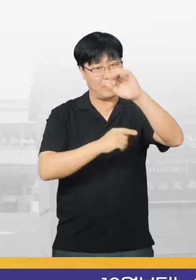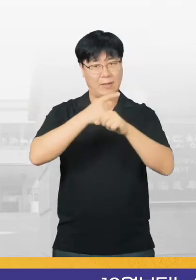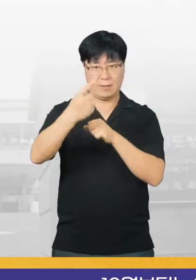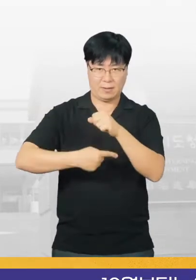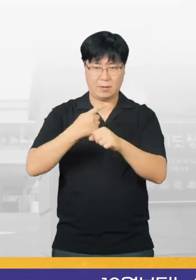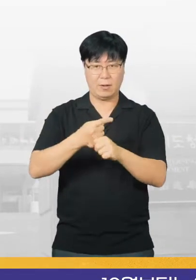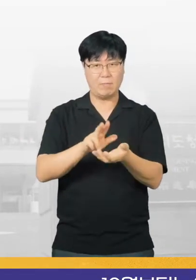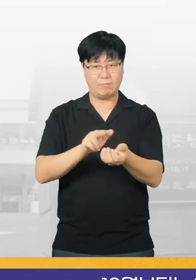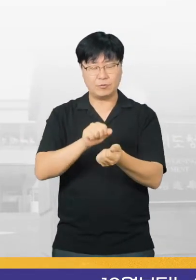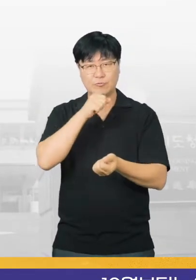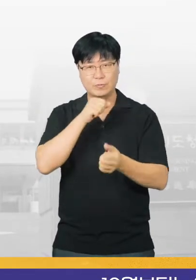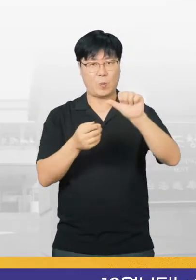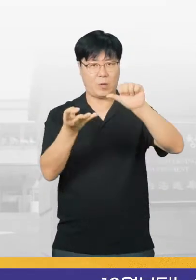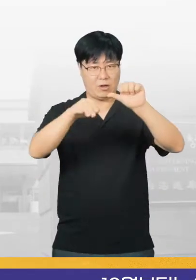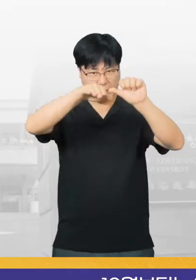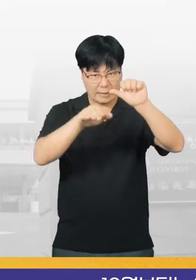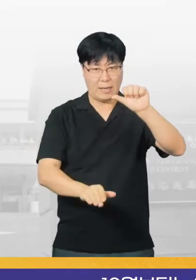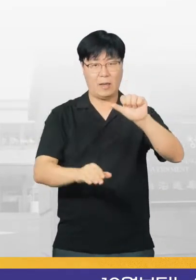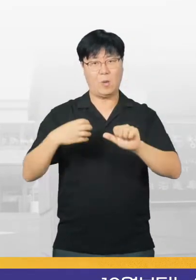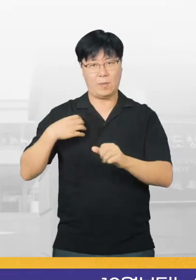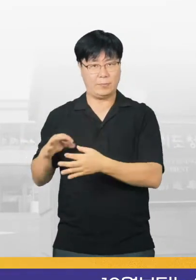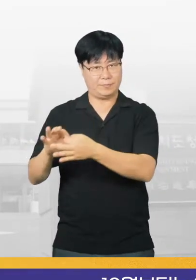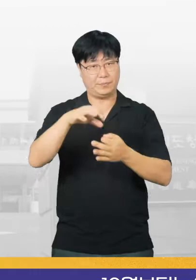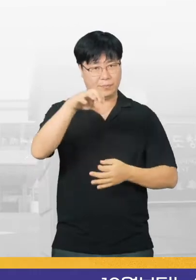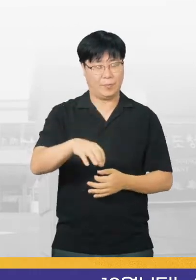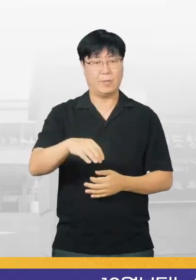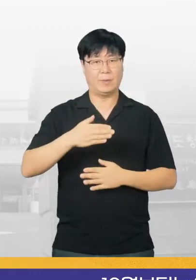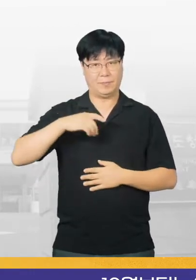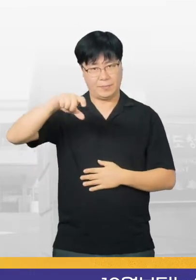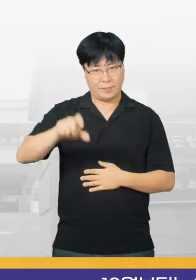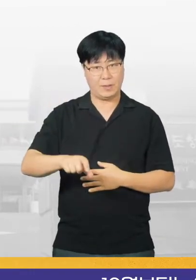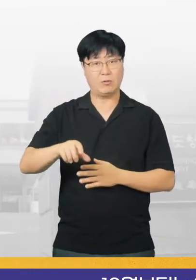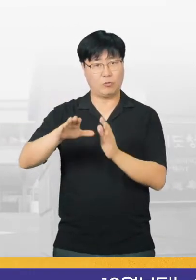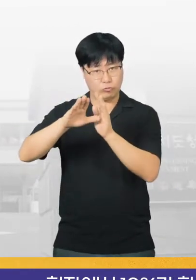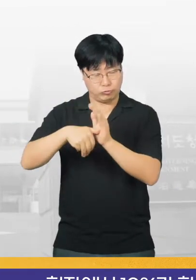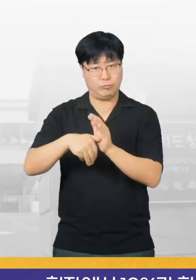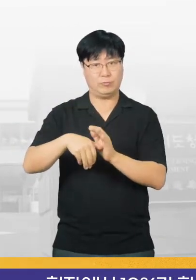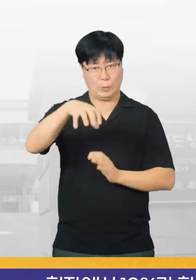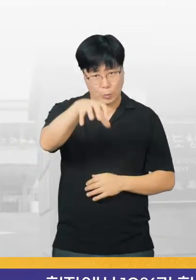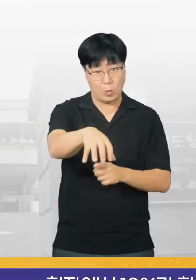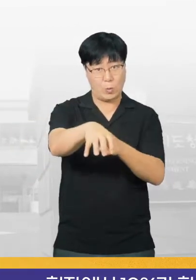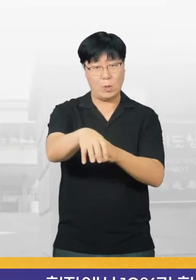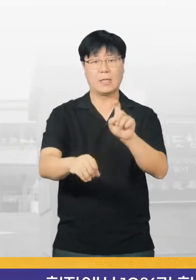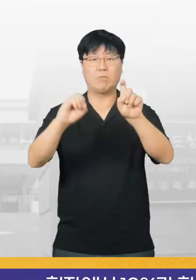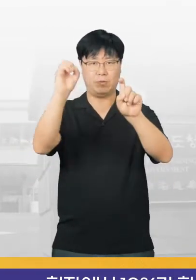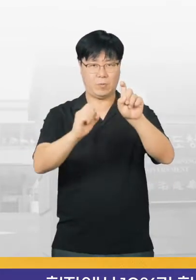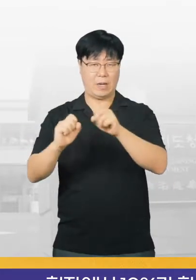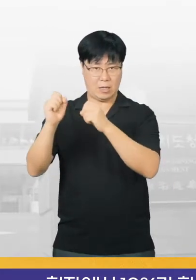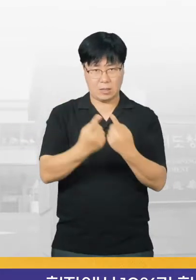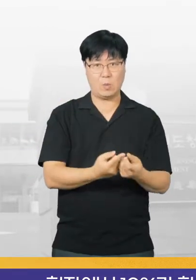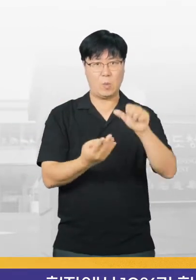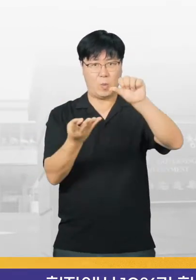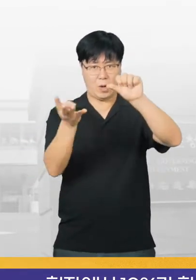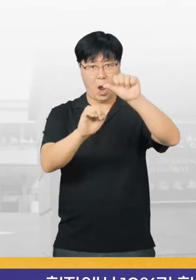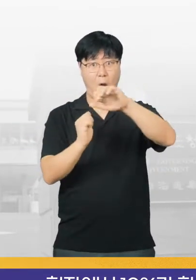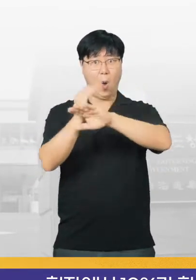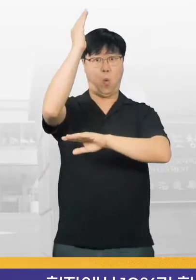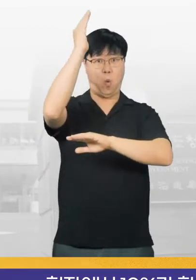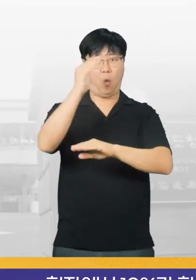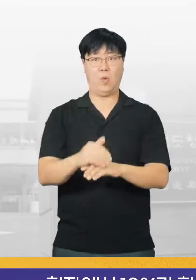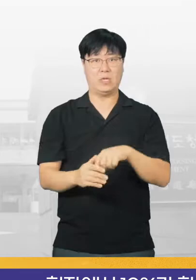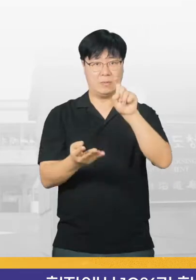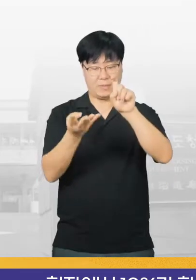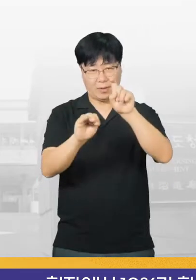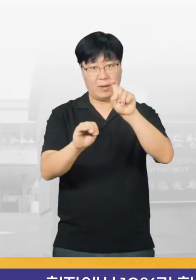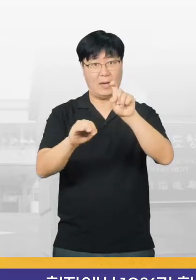10월부터는 연매출액 5억 원 이하의 가맹점에서 탐나는전으로 결제를 할 경우 현장에서 10%가 할인이 되고 5억